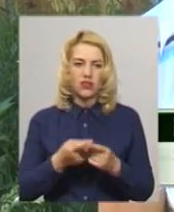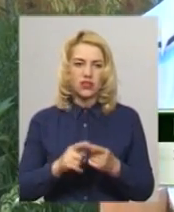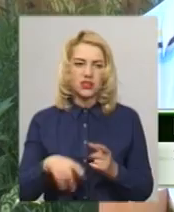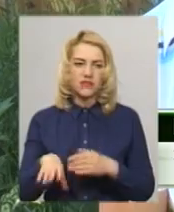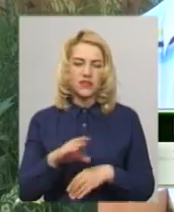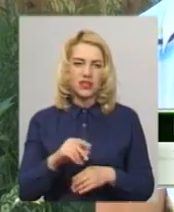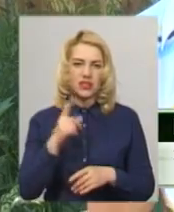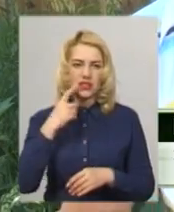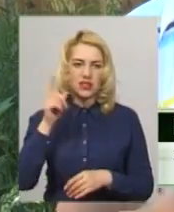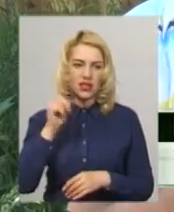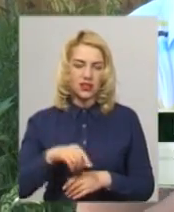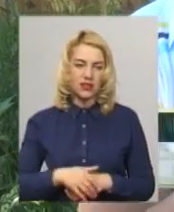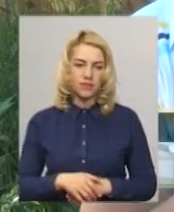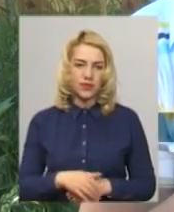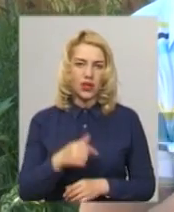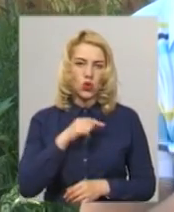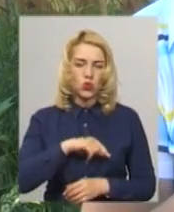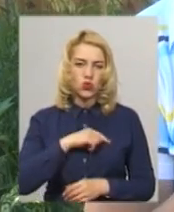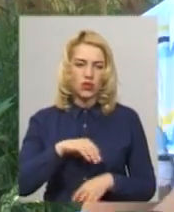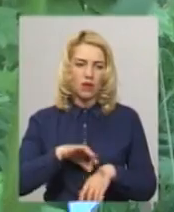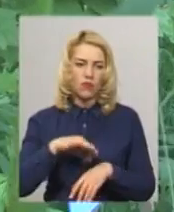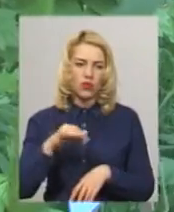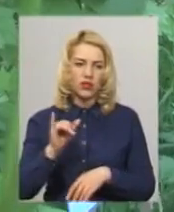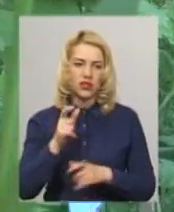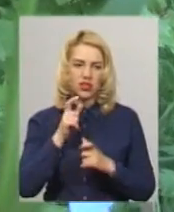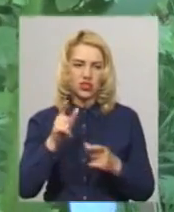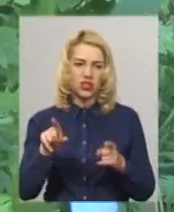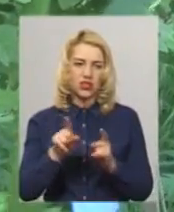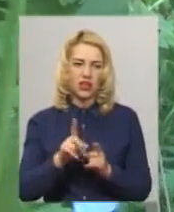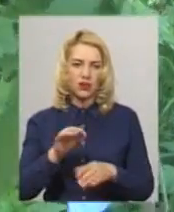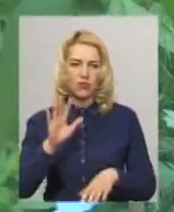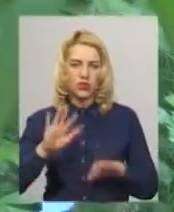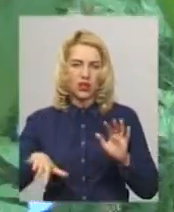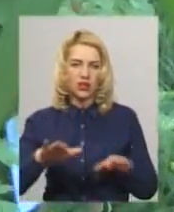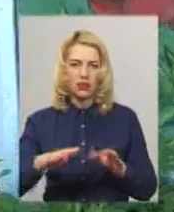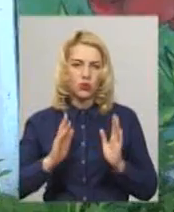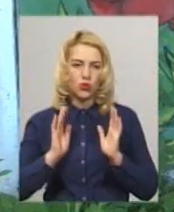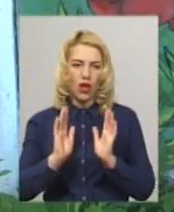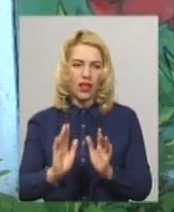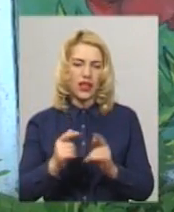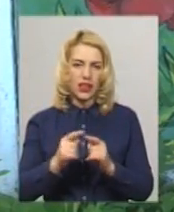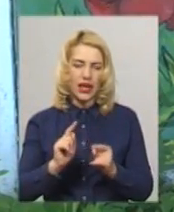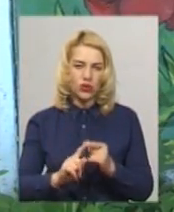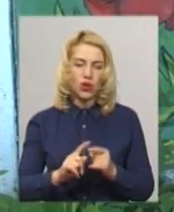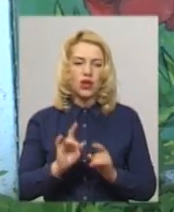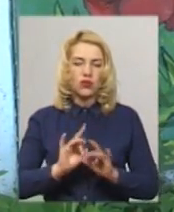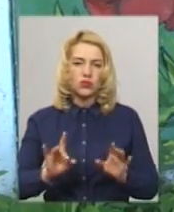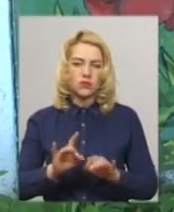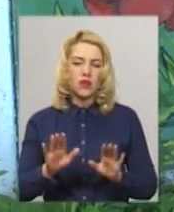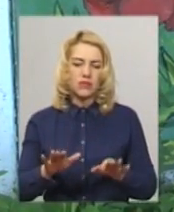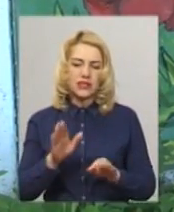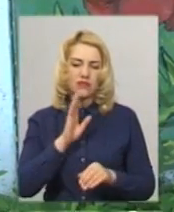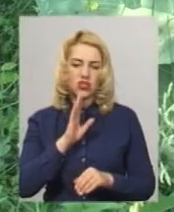все, ви знаєте, душа болить і кричить. Так про занедбану алею Героїв Небесної Сотні розповідає місцева жителька